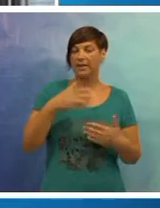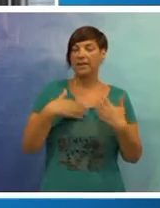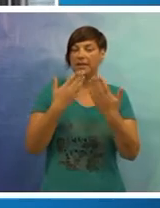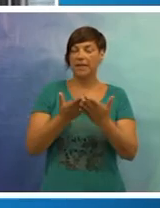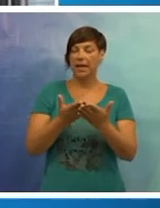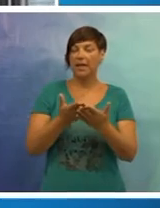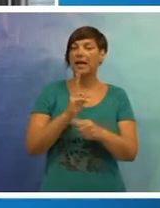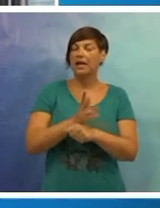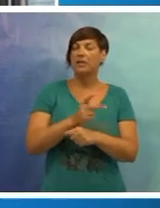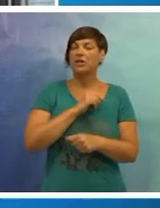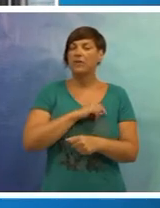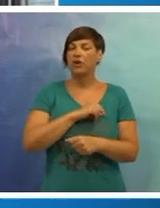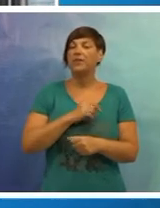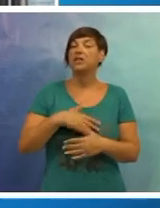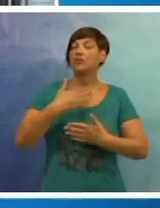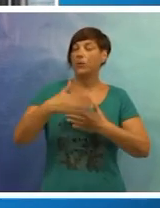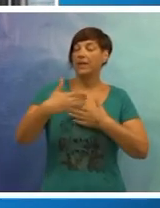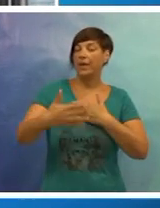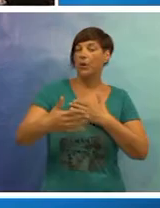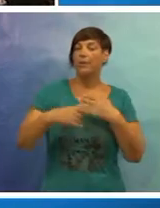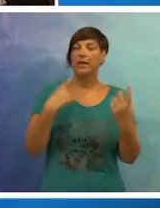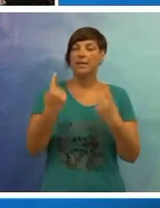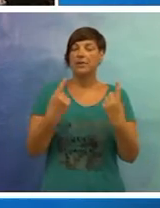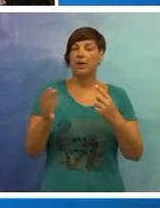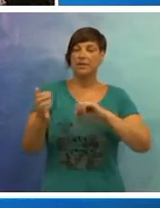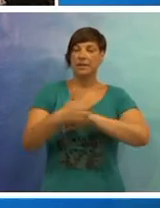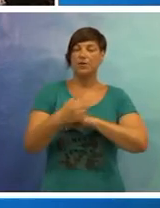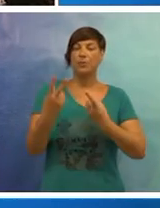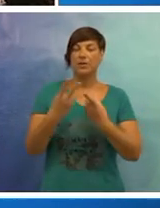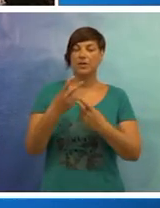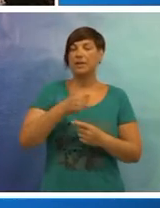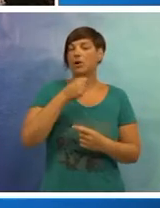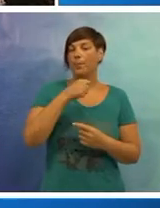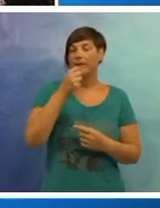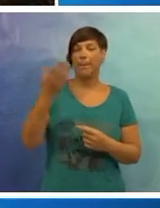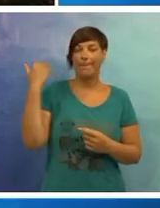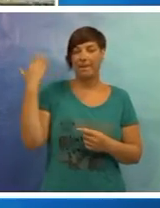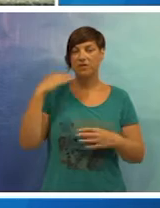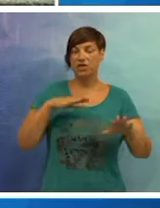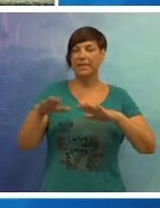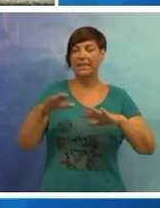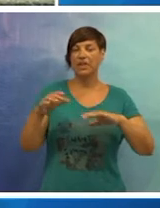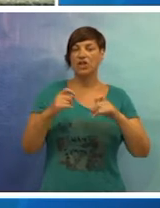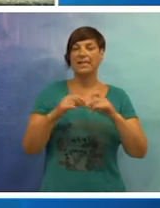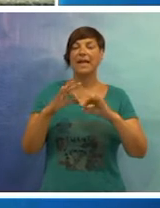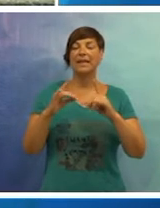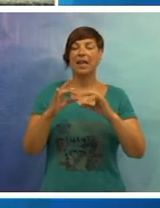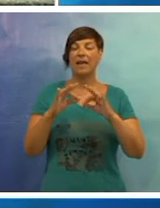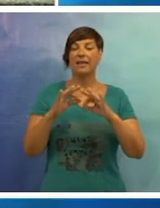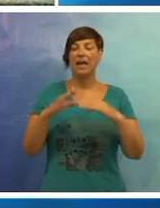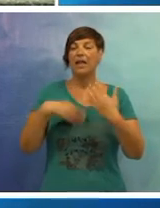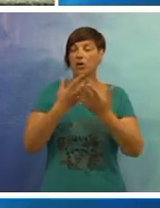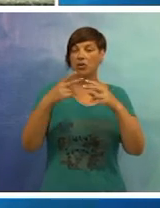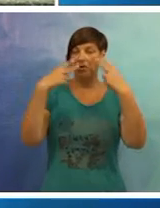jer je postupanje državnog odvjetništva u tijeku. Situaciju je za Dubrovačku televiziju komentirao bivši direktor ove gradske